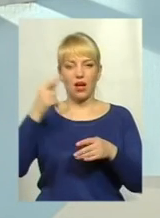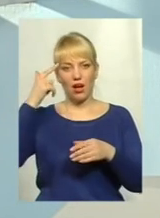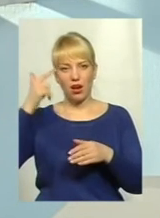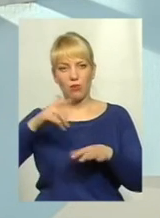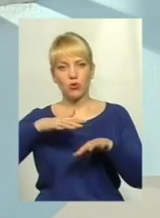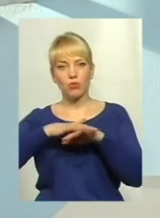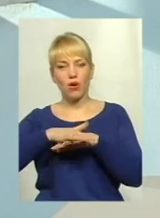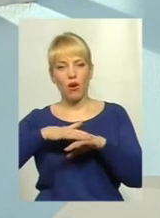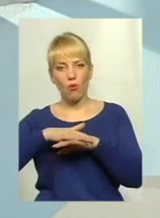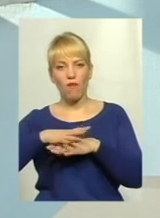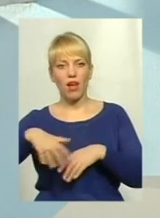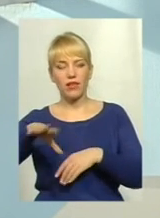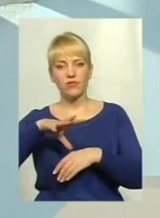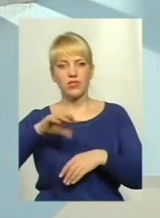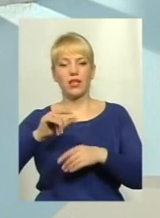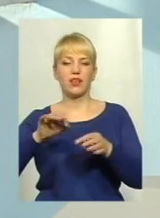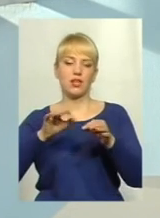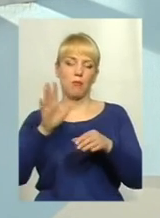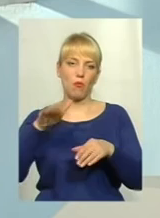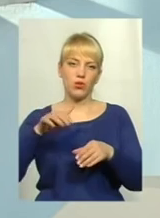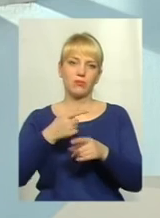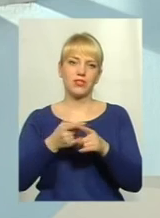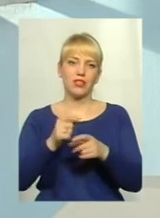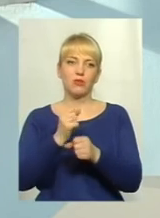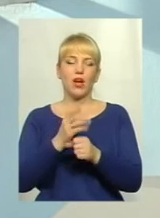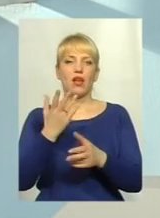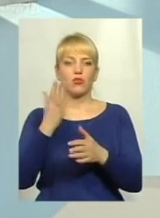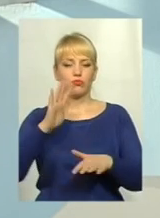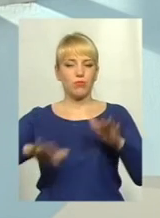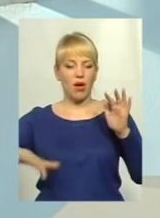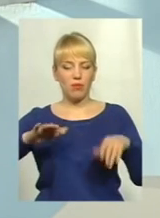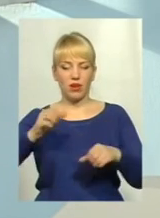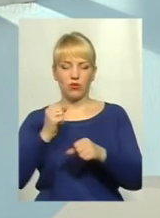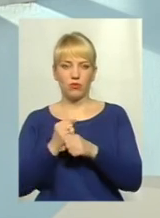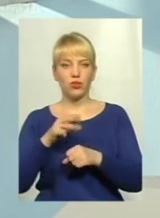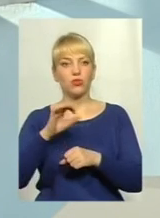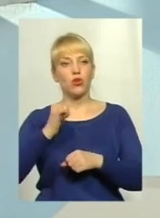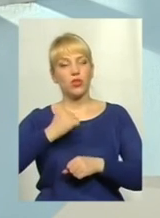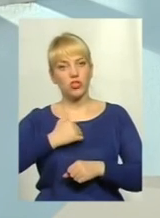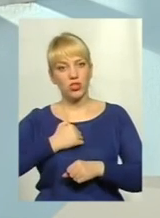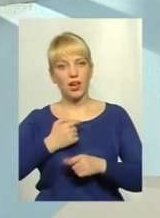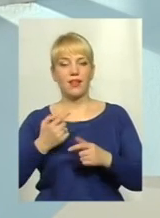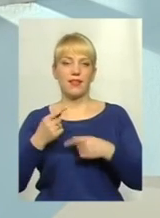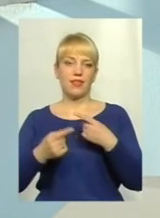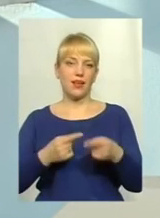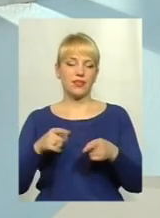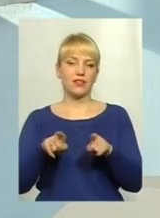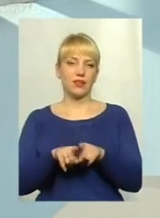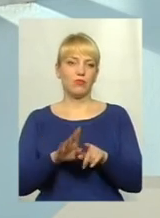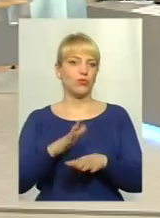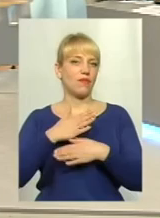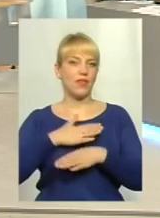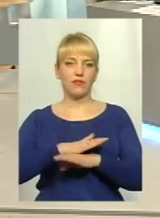тоді це зробили. Якщо б нам робити аби як на авось, то, на жаль, наслідки будуть не втішні.